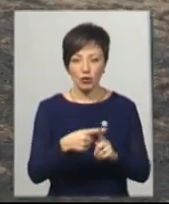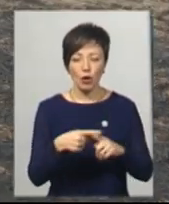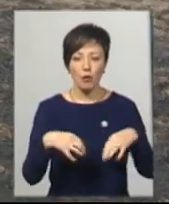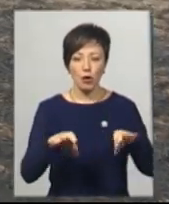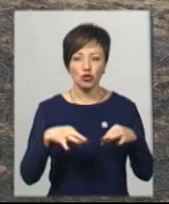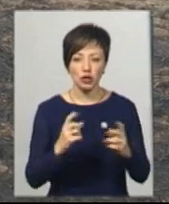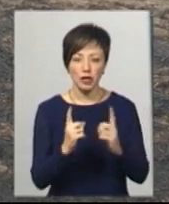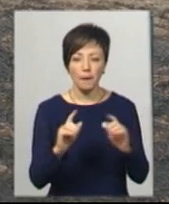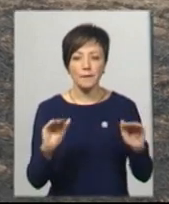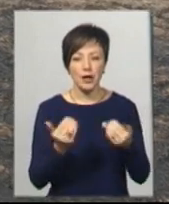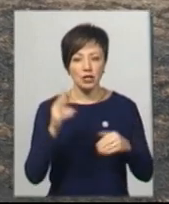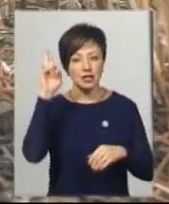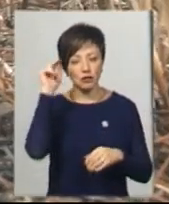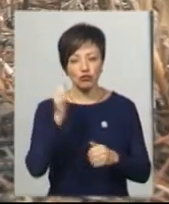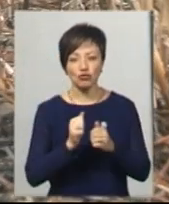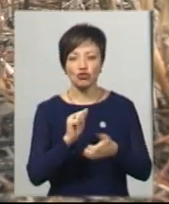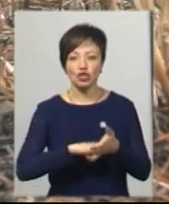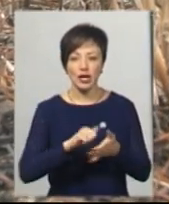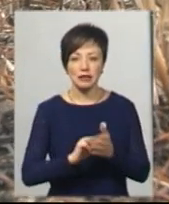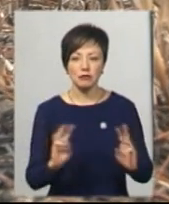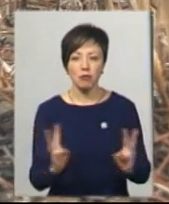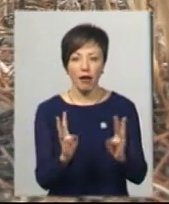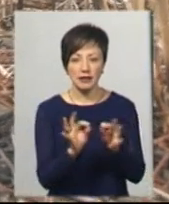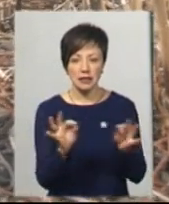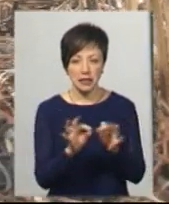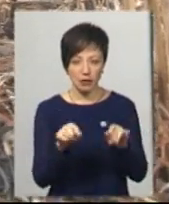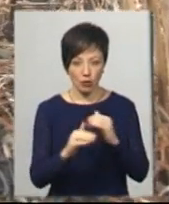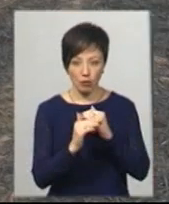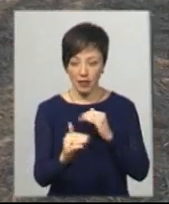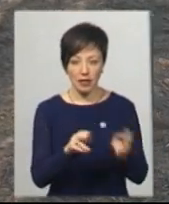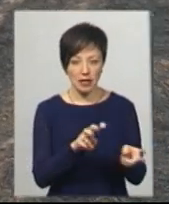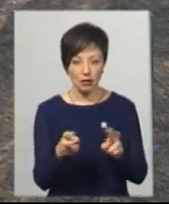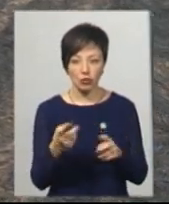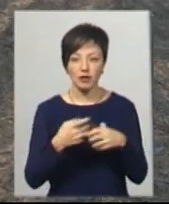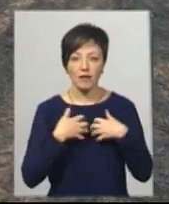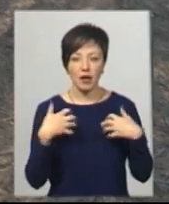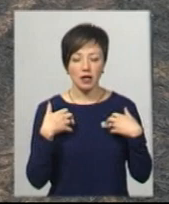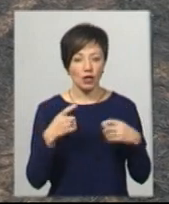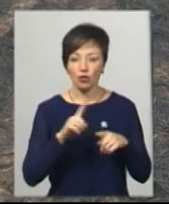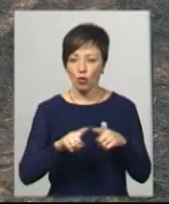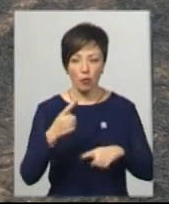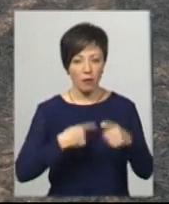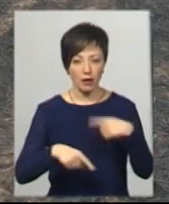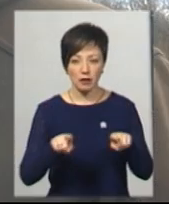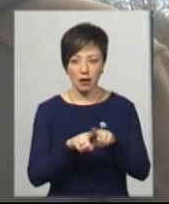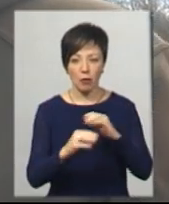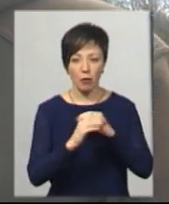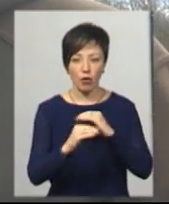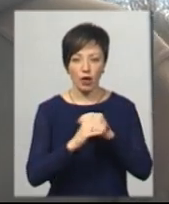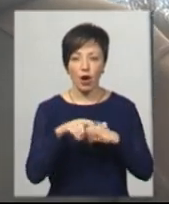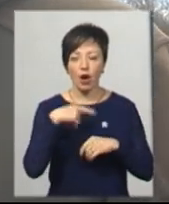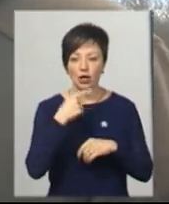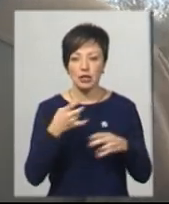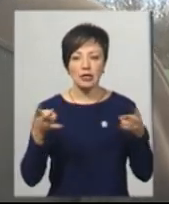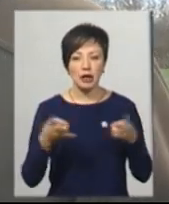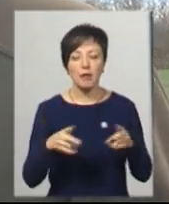Меншає зайців і через палення стерні, як от на цьому полі, якщо звірі не гинуть під час пожежі, то нескоро повертаються на такі угіддя. Микола Кофов